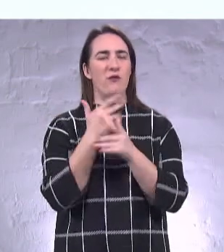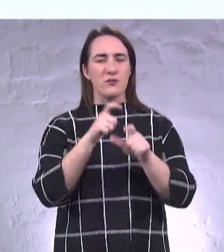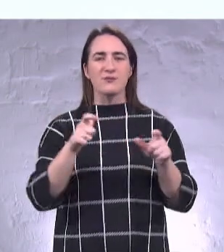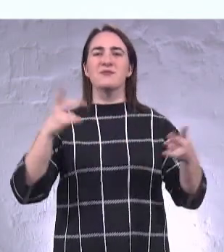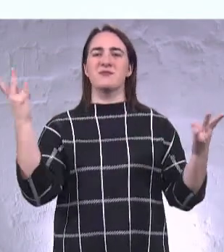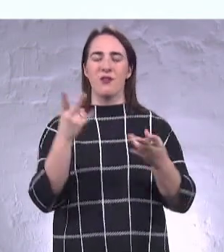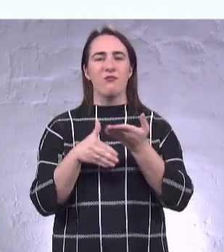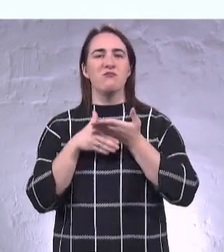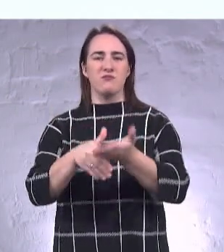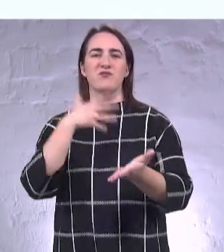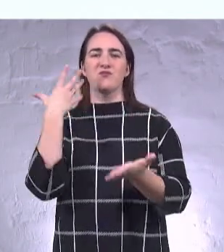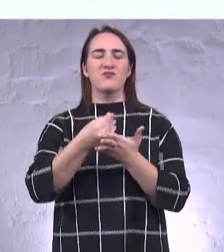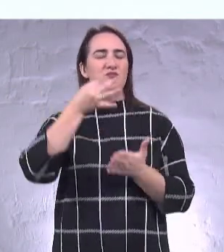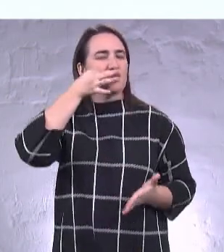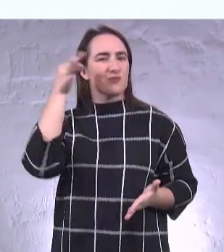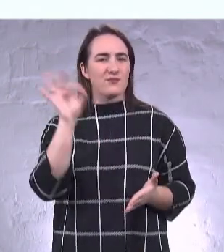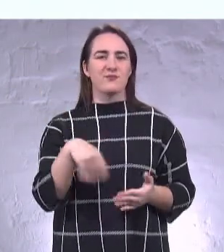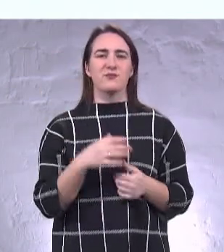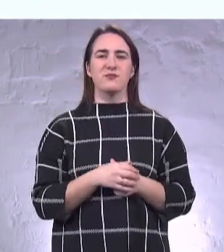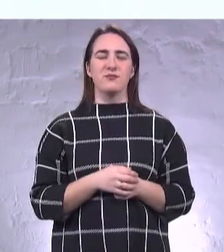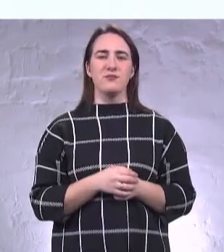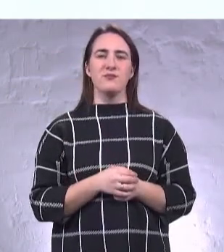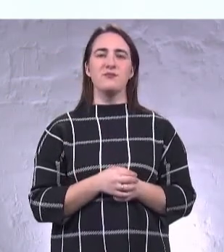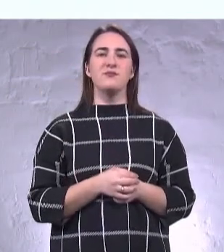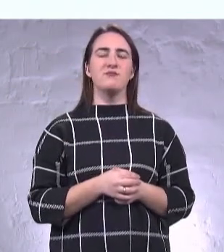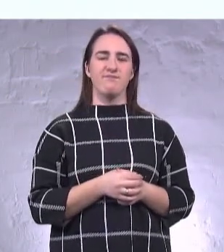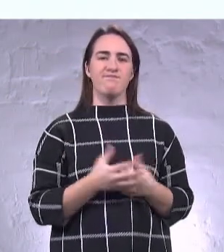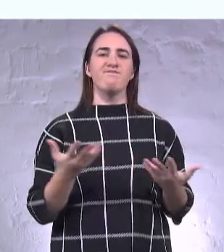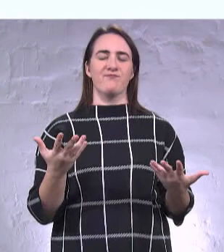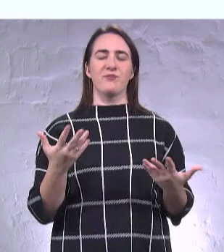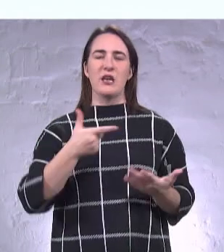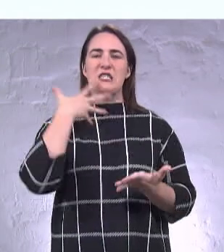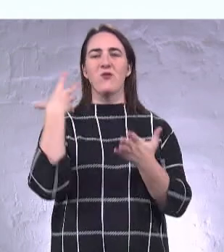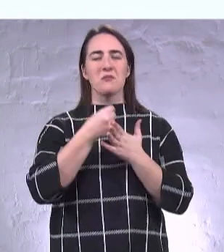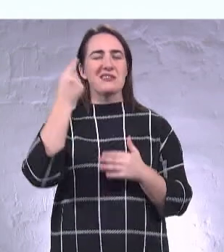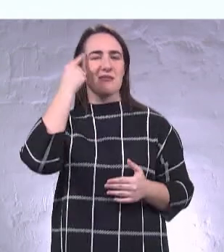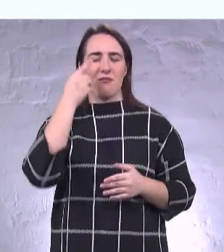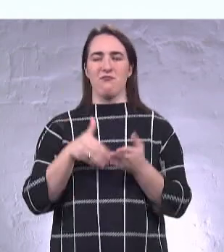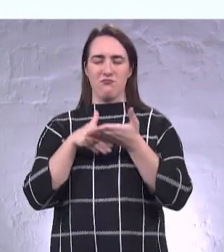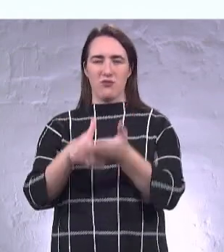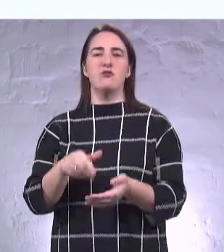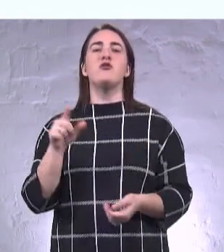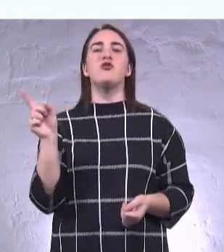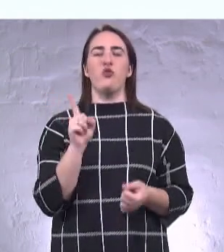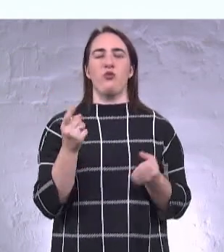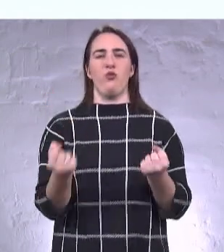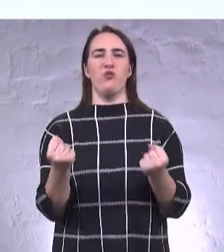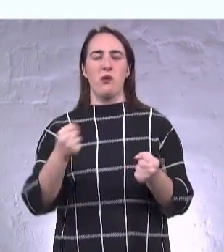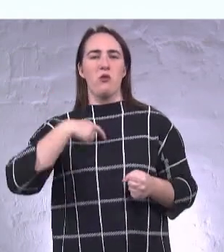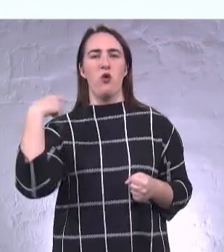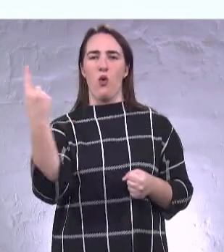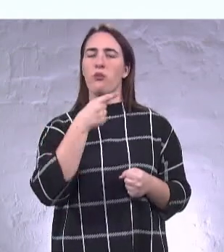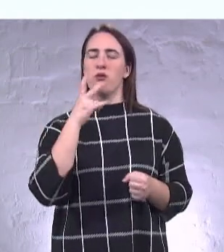допомогти своїм досвідом і своїми знаннями для того, щоб утримати область, не